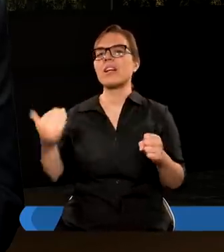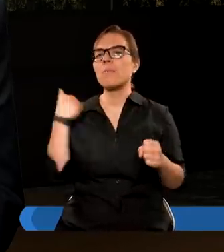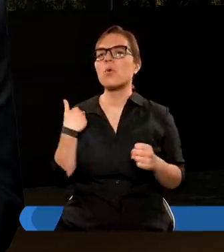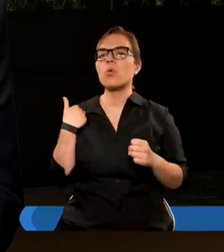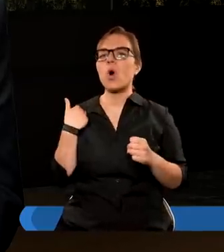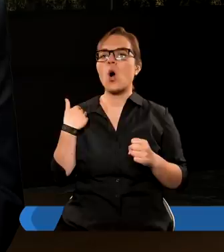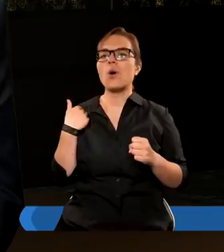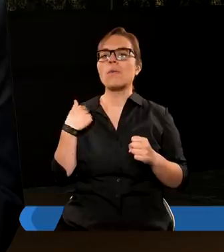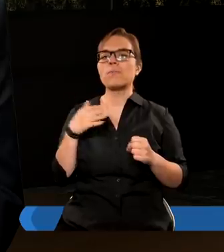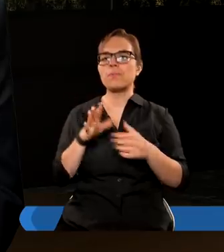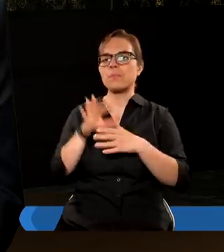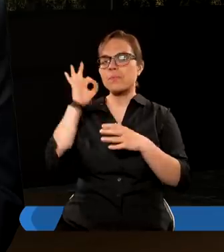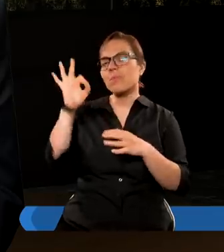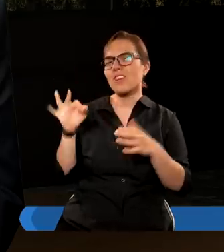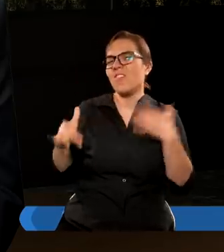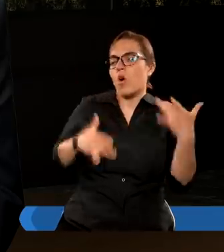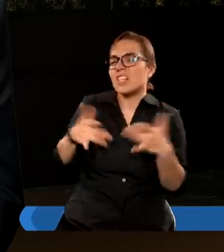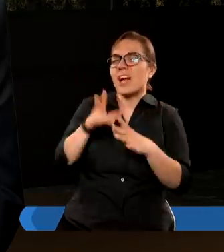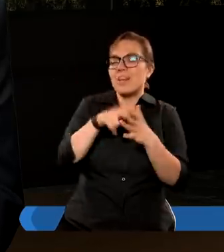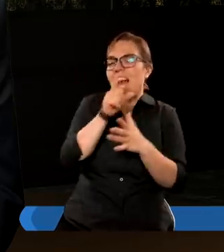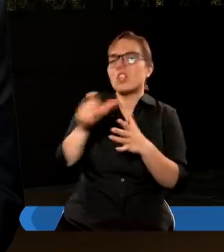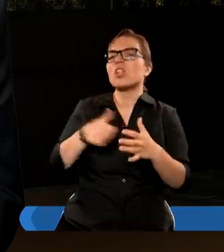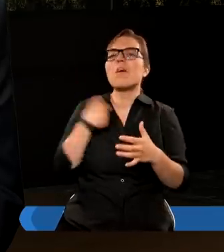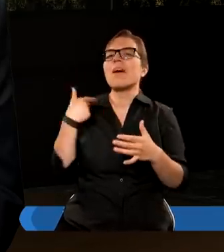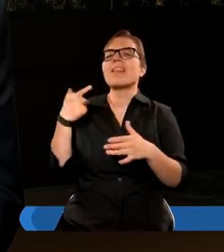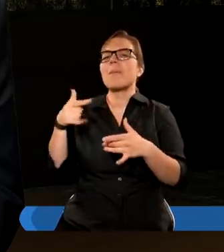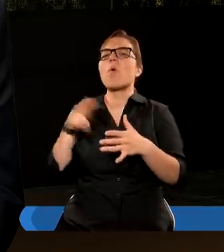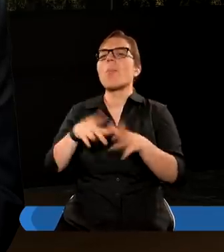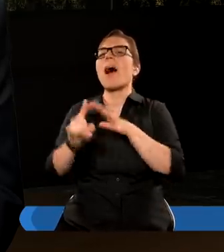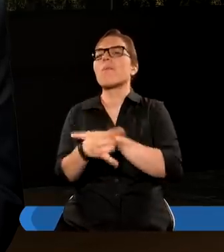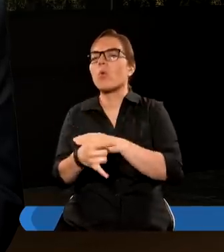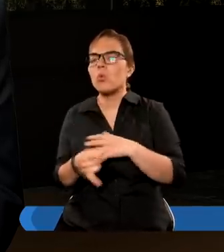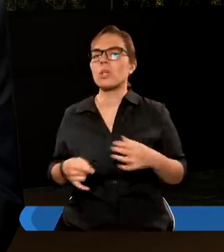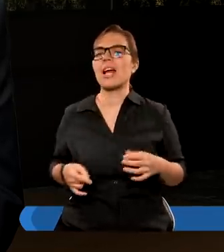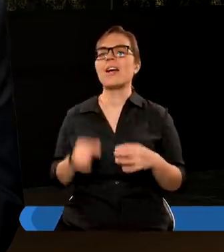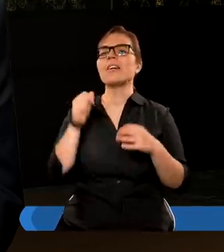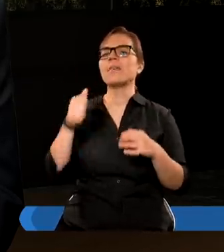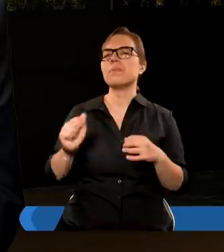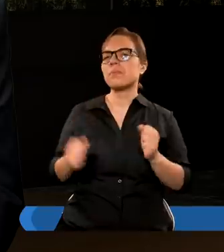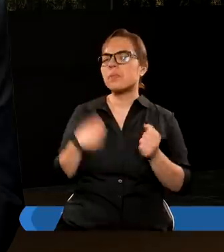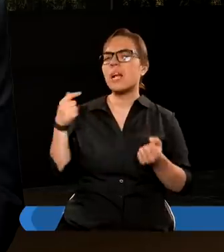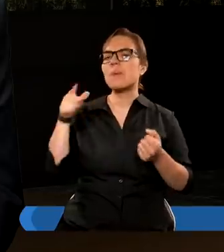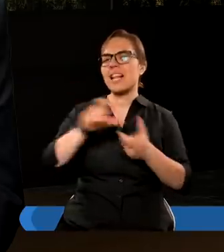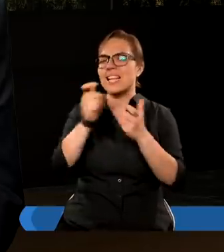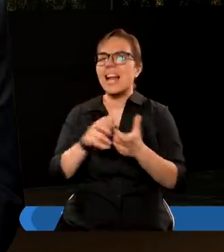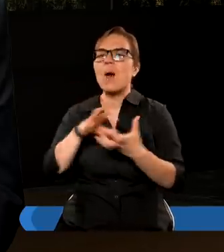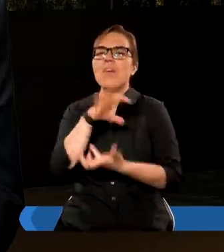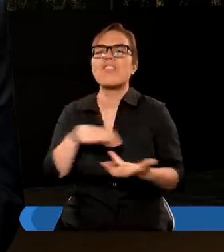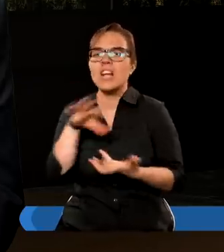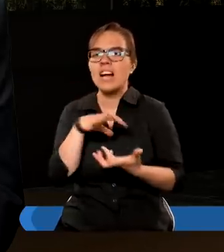Twoje cierpienie, za to, że do tej pory utrzymujesz cały wszechświat.